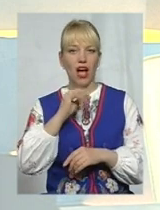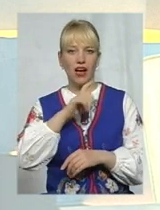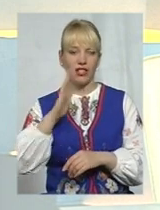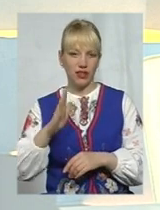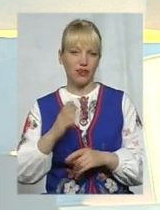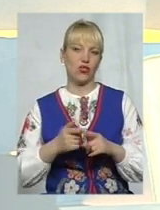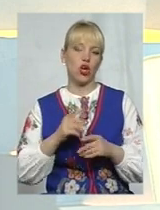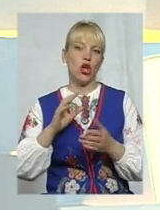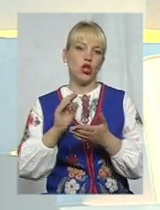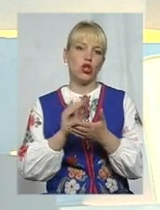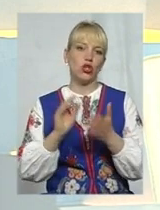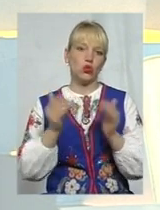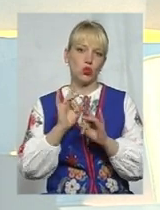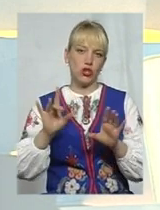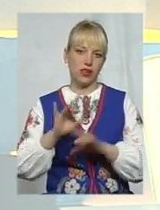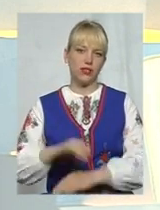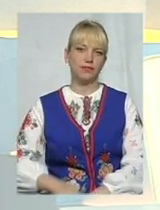а далі продовжимо розмову у студії.